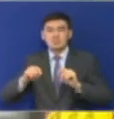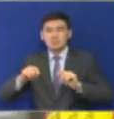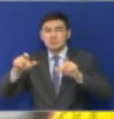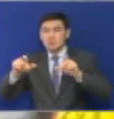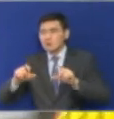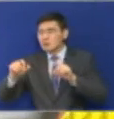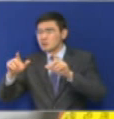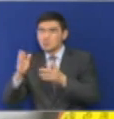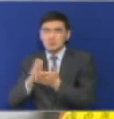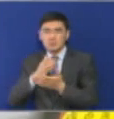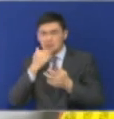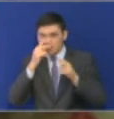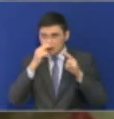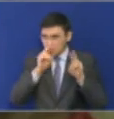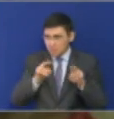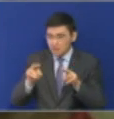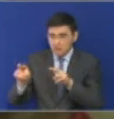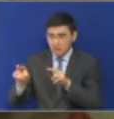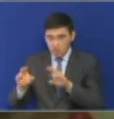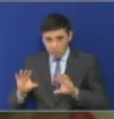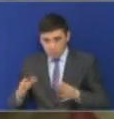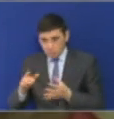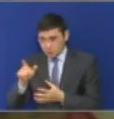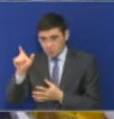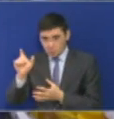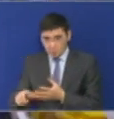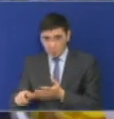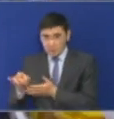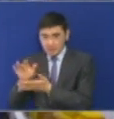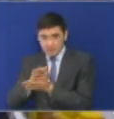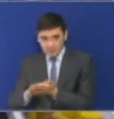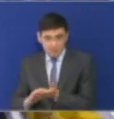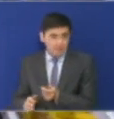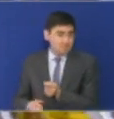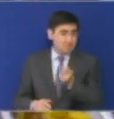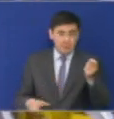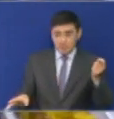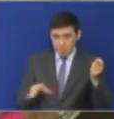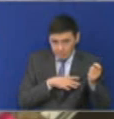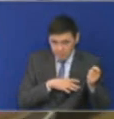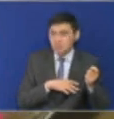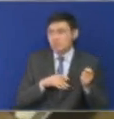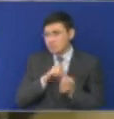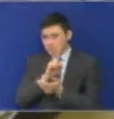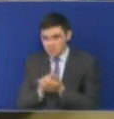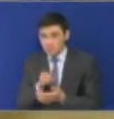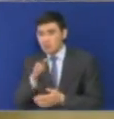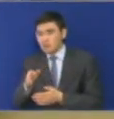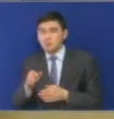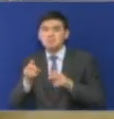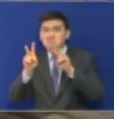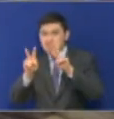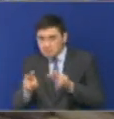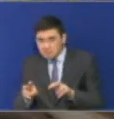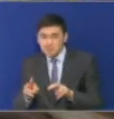если поступило заявление, и оно не должно быть анонимным. По информации представителей отдела предпринимательства, на данный момент причина завышения